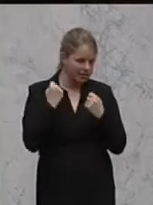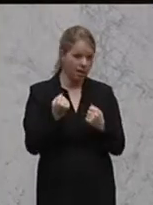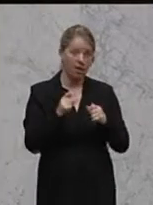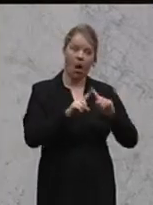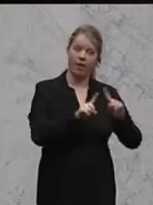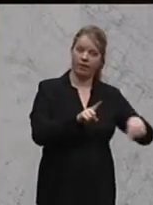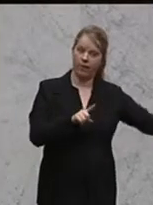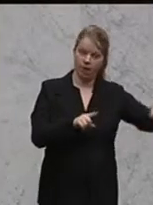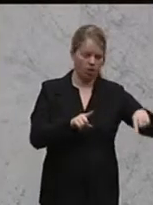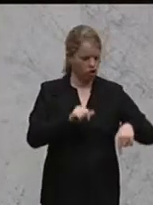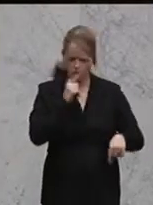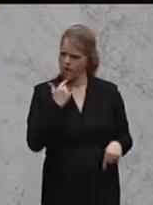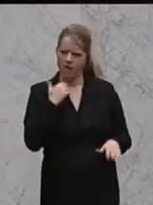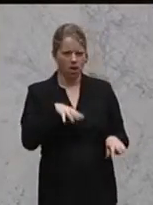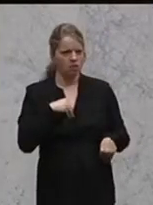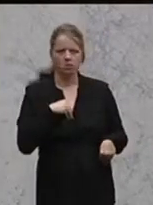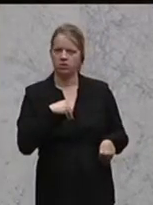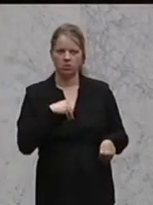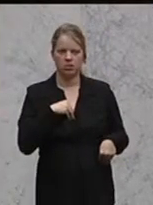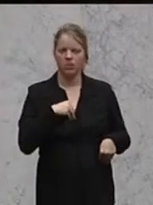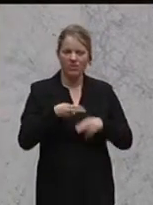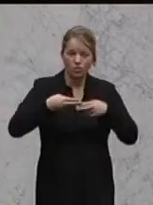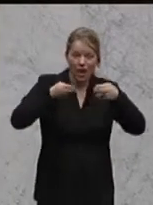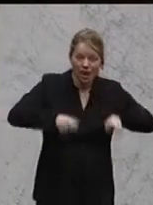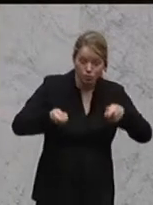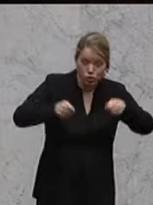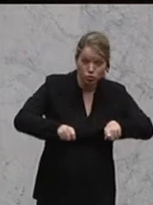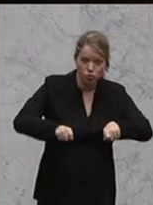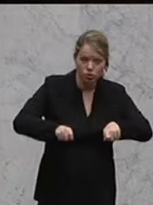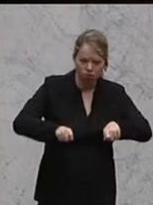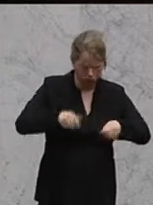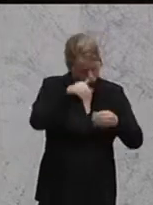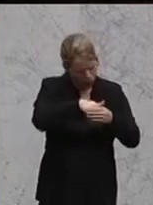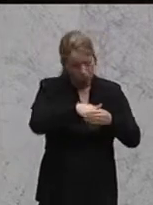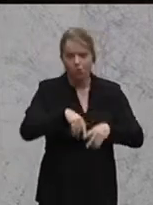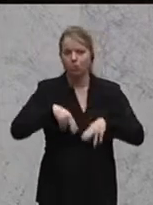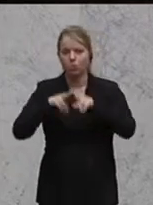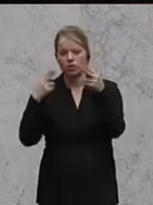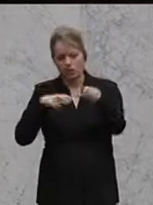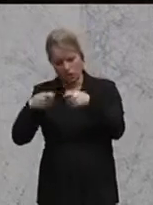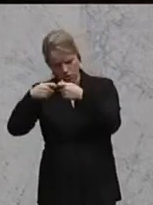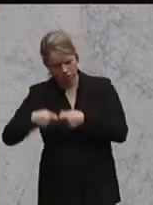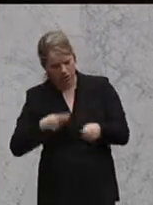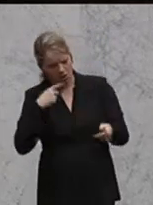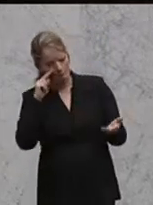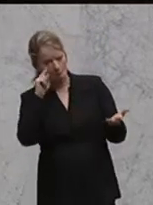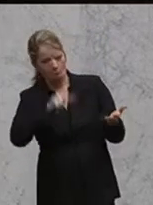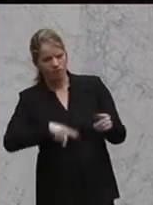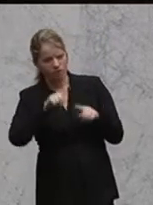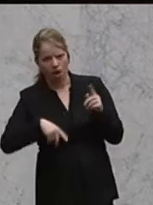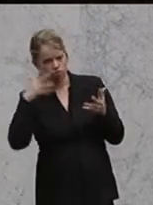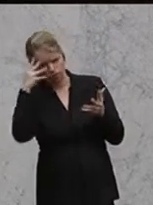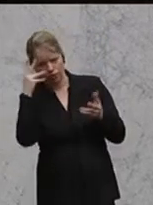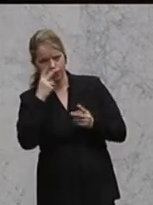andere auch, lassen uns das nicht gefallen, dass nämlich der Nationalratsbeschluss noch falsch ausgelegt wird vor dem Bundesregierungsmitglied. Ich meine, so weit kommt es noch.